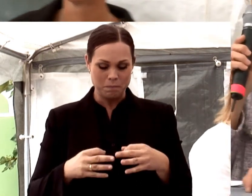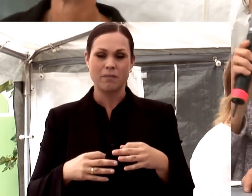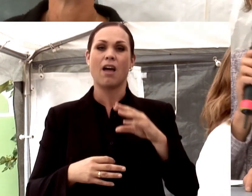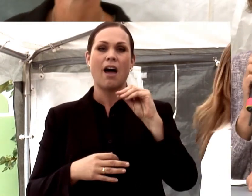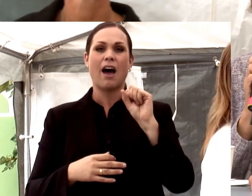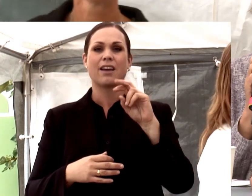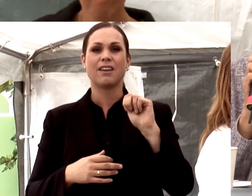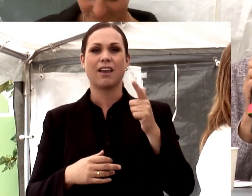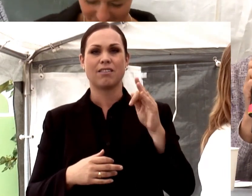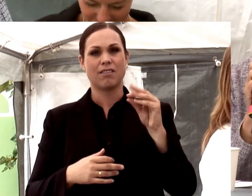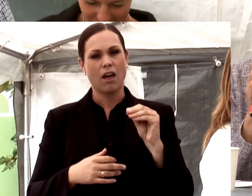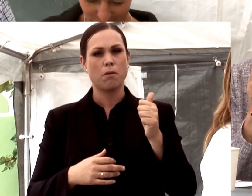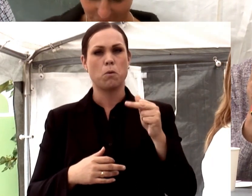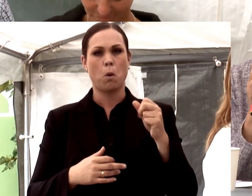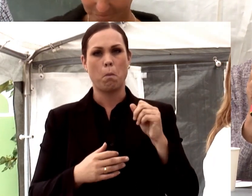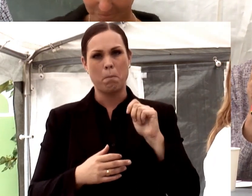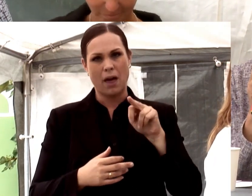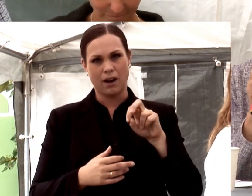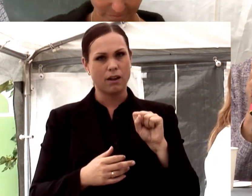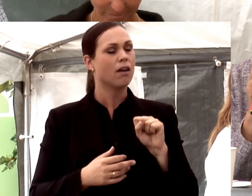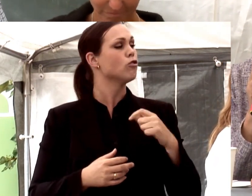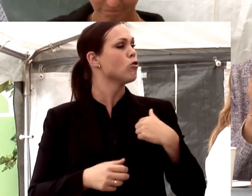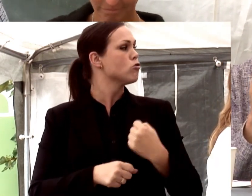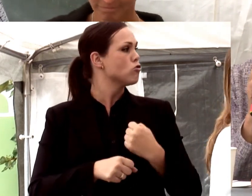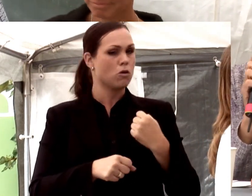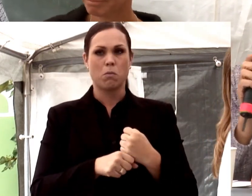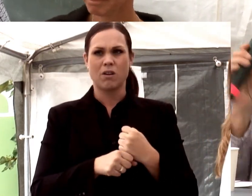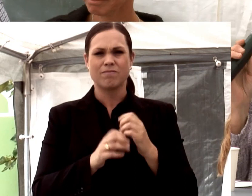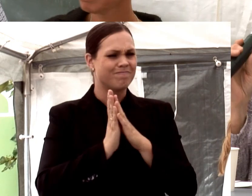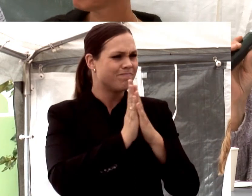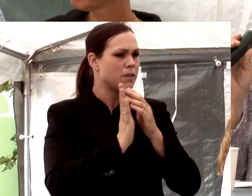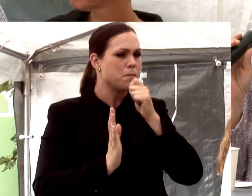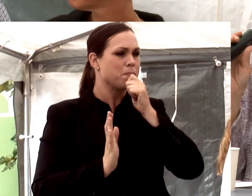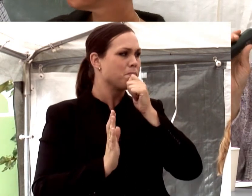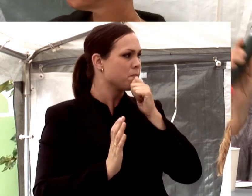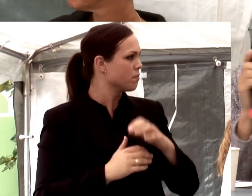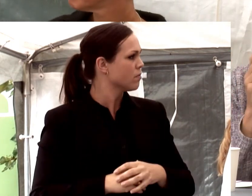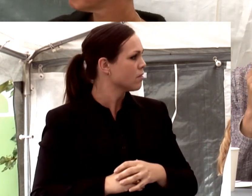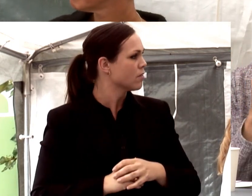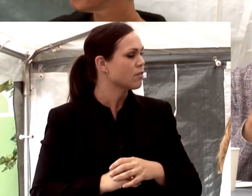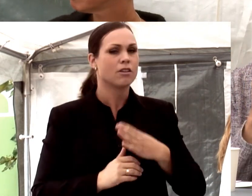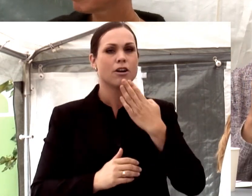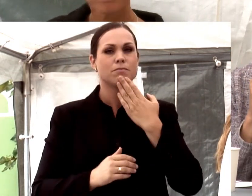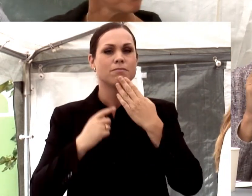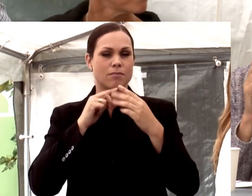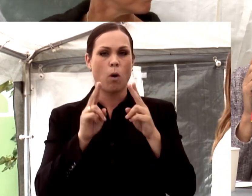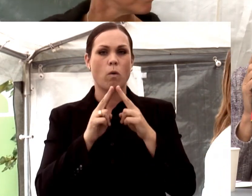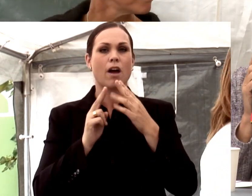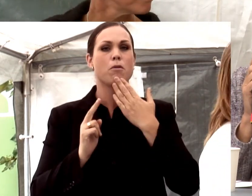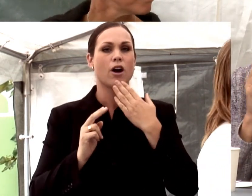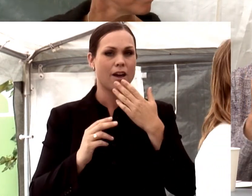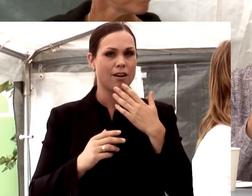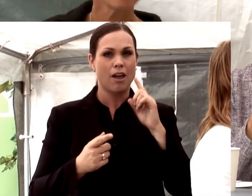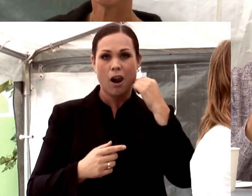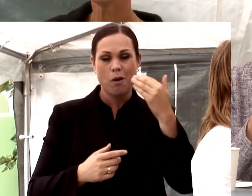Agneta Broberg heter jag. Jag jobbar som... Låta vila mot hakan så här, då har man kontakt. det